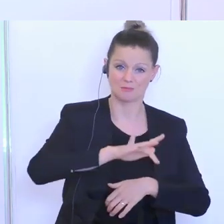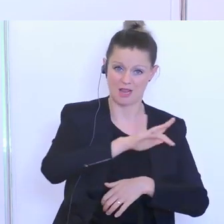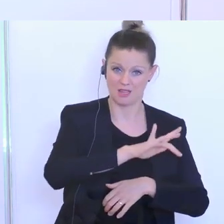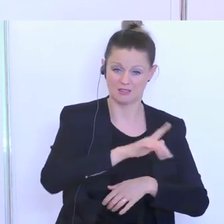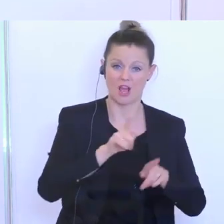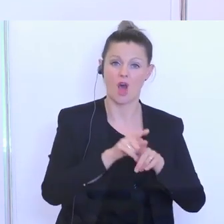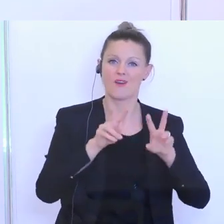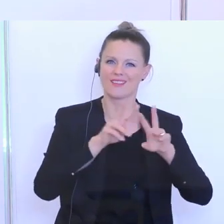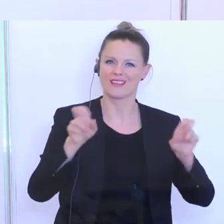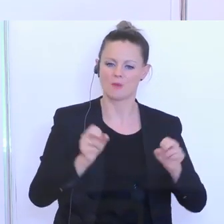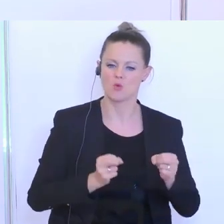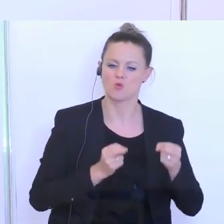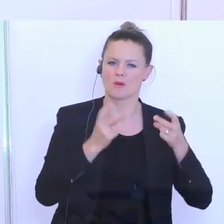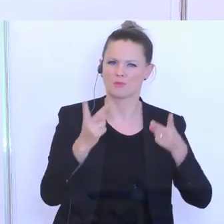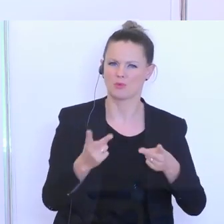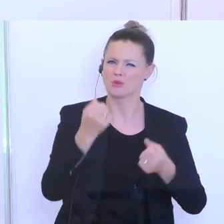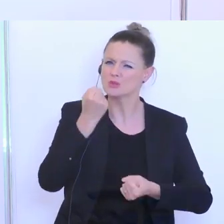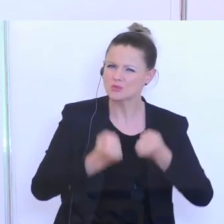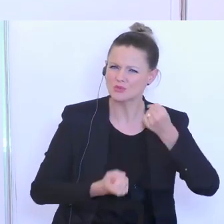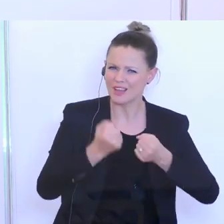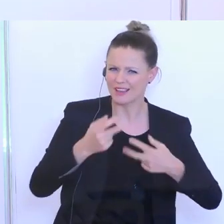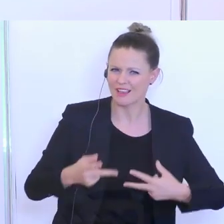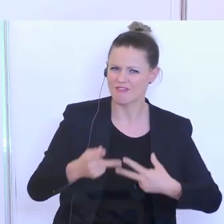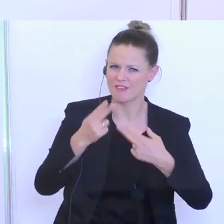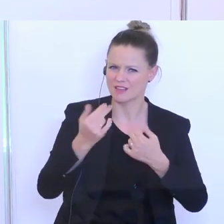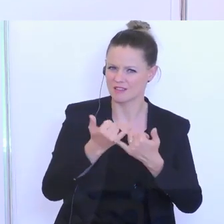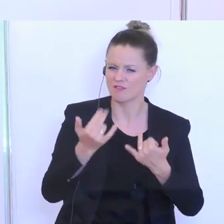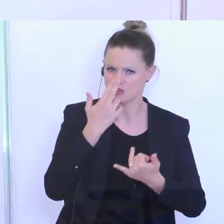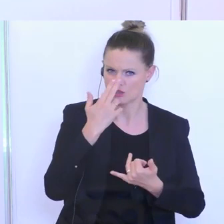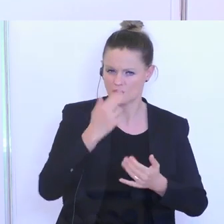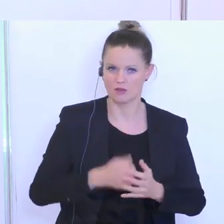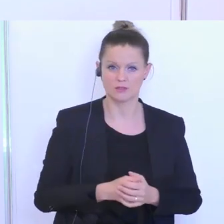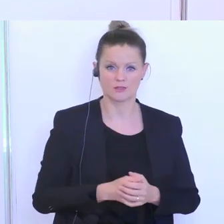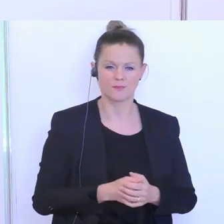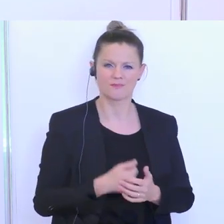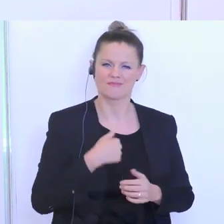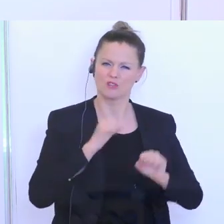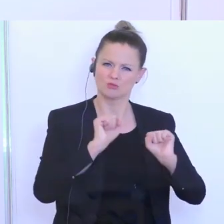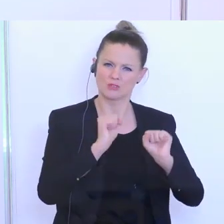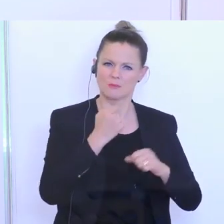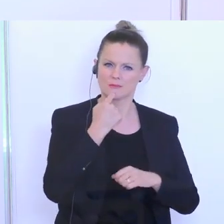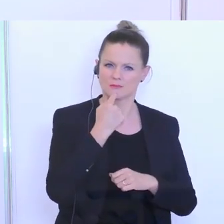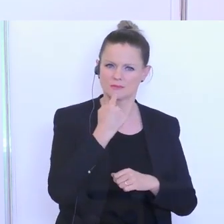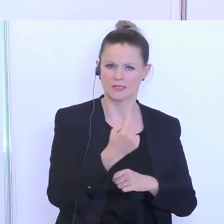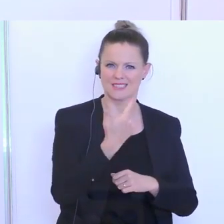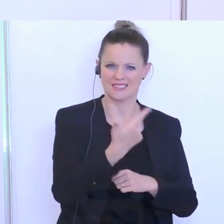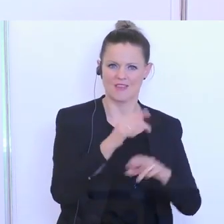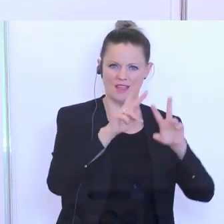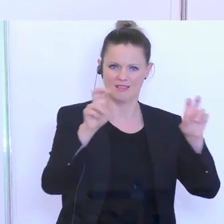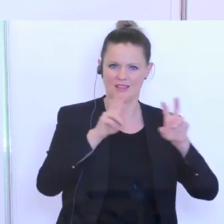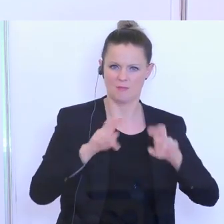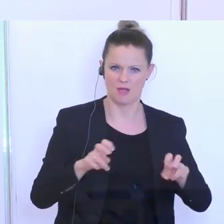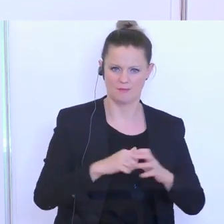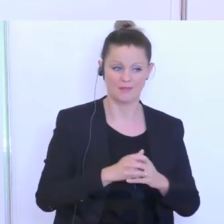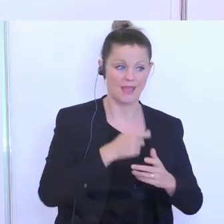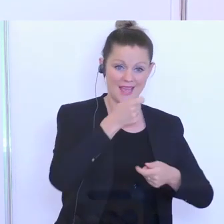was die Überbrückung dieser schwierigen Phase betrifft. Ich sage immer zwei wesentliche Themen. Das eine ist sicherlich das